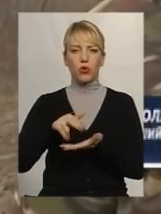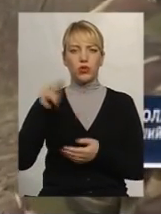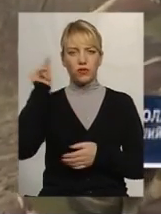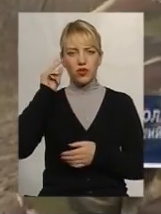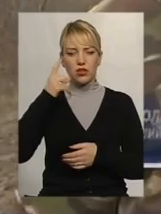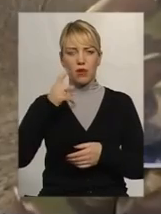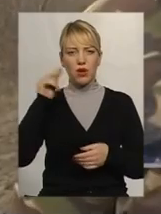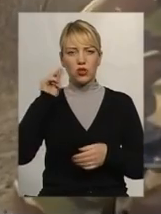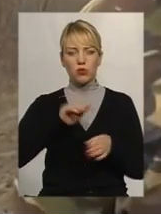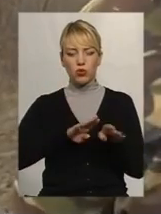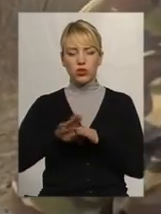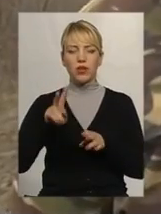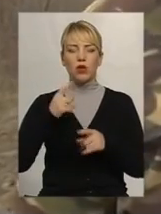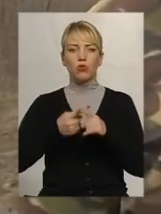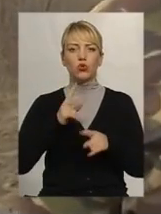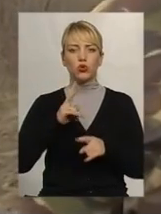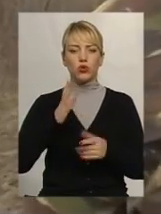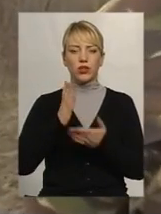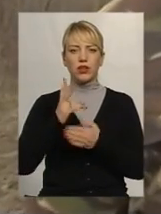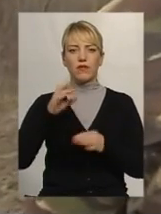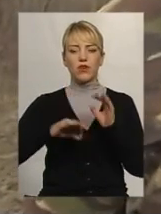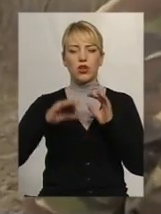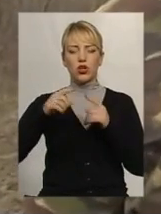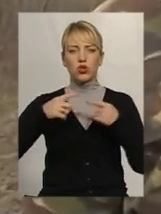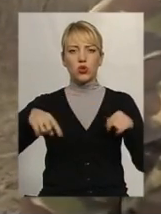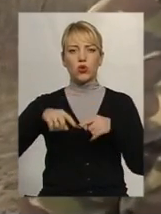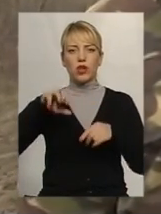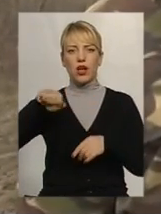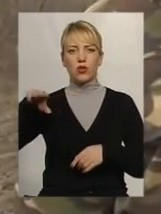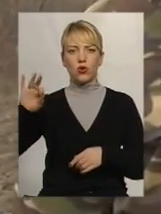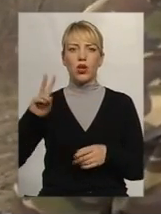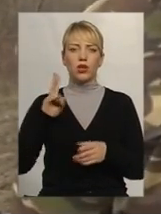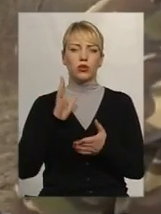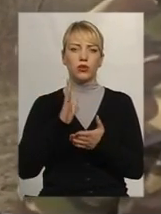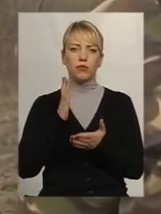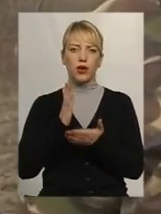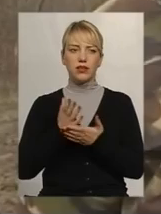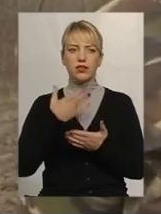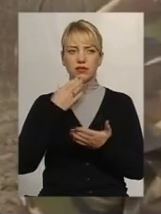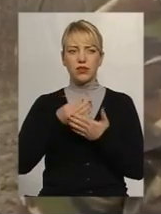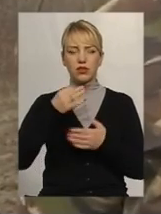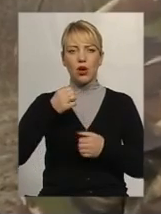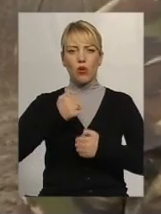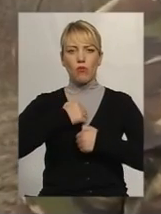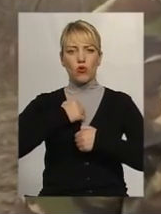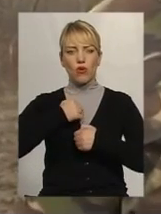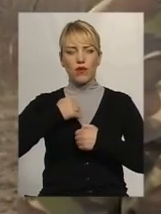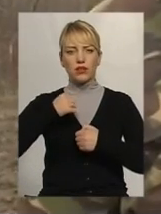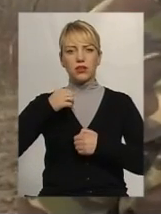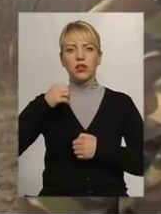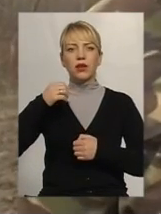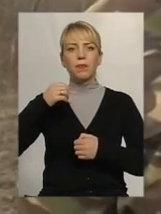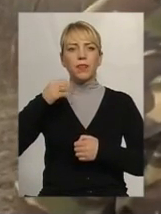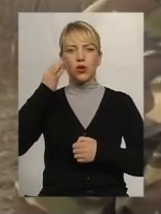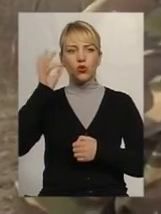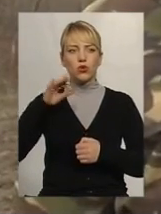першому рівні, плюс, який знаходиться в зоні антитерористичної операції, помімо того, має ще свій певний набутий бойовий досвід і приїжджає